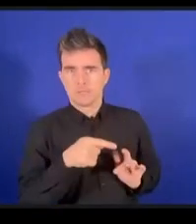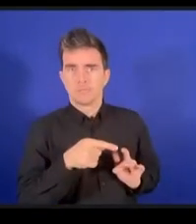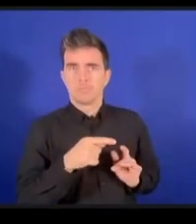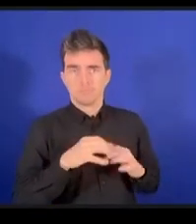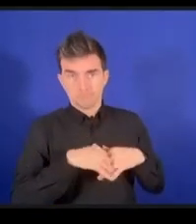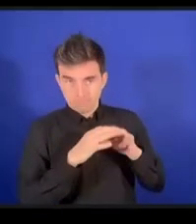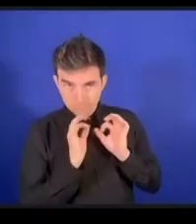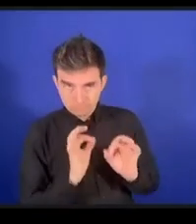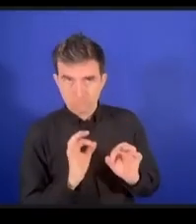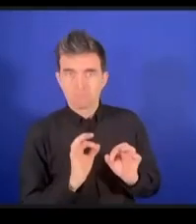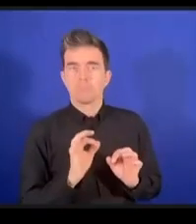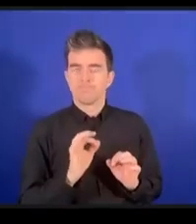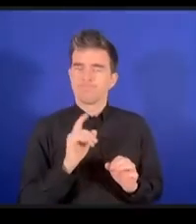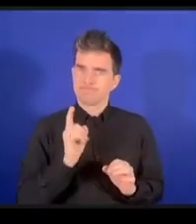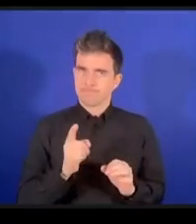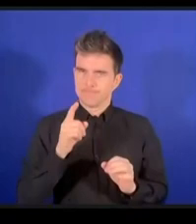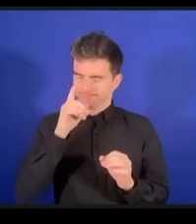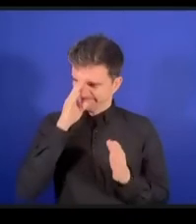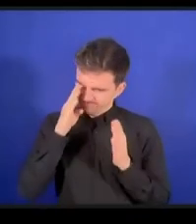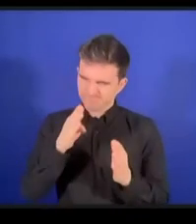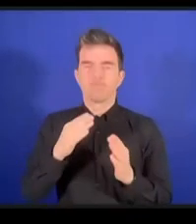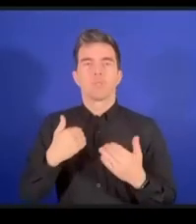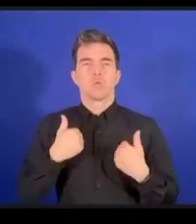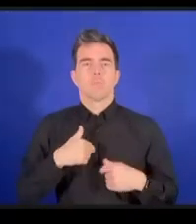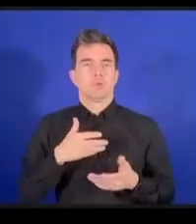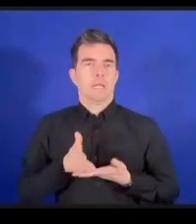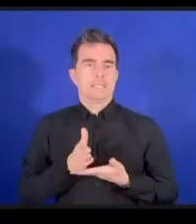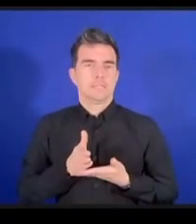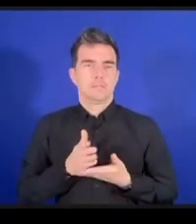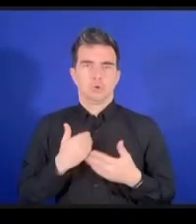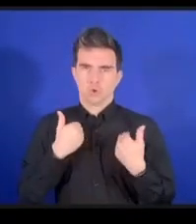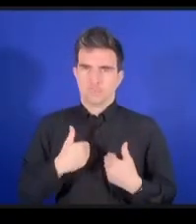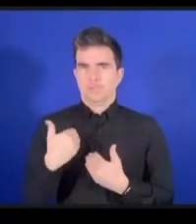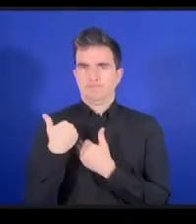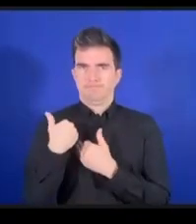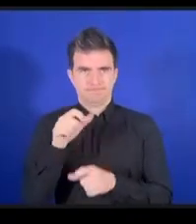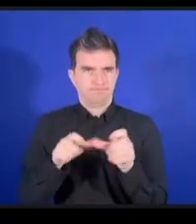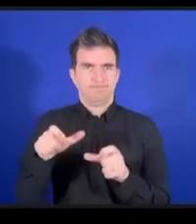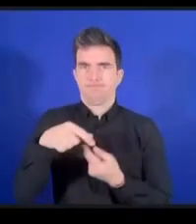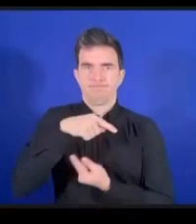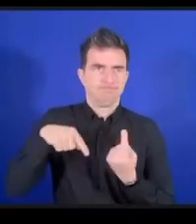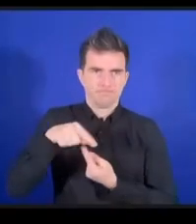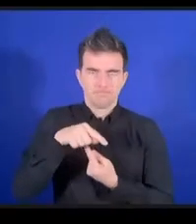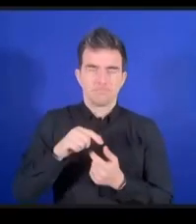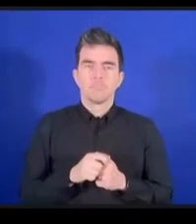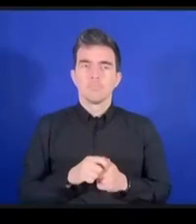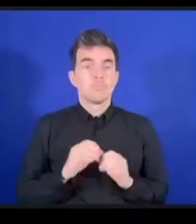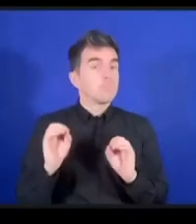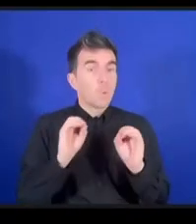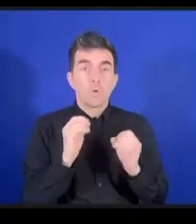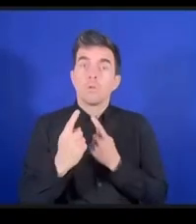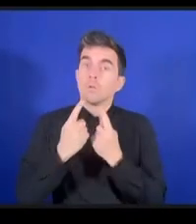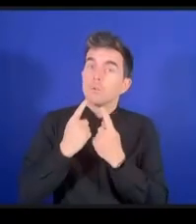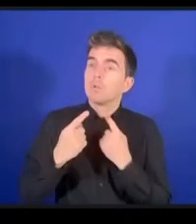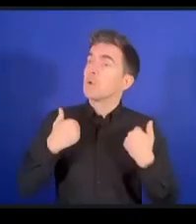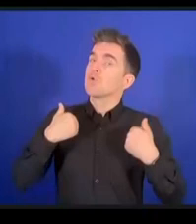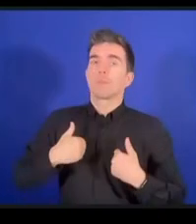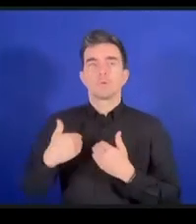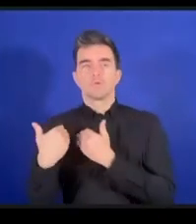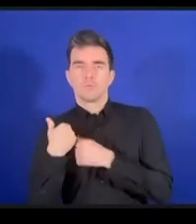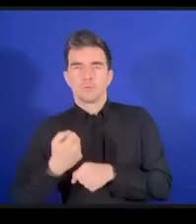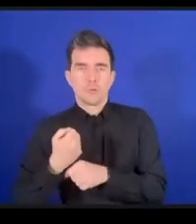の義務両方に着目しなければなりません今まではヒューマンデューティーという義務について話をしたことがありませんでした